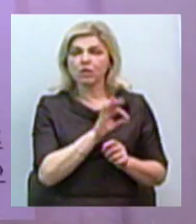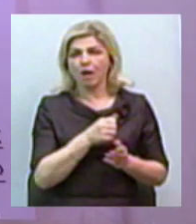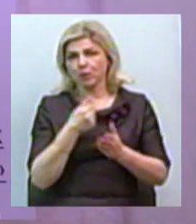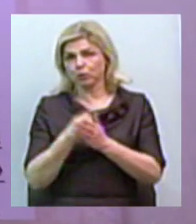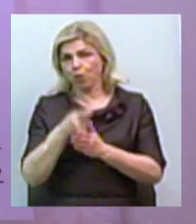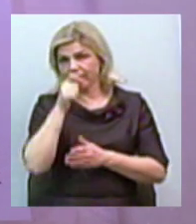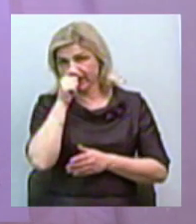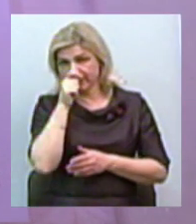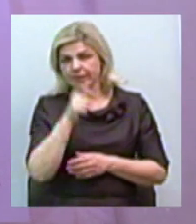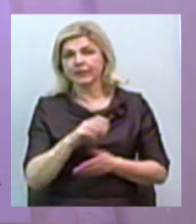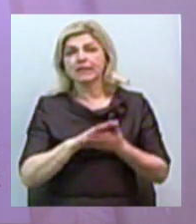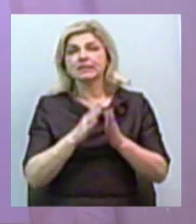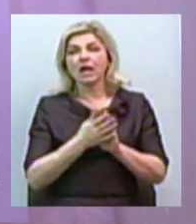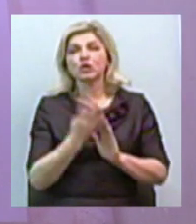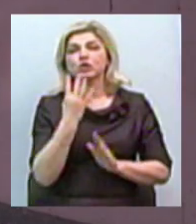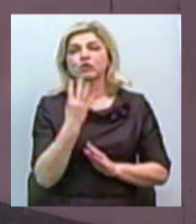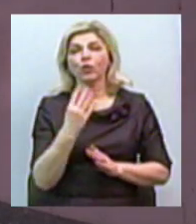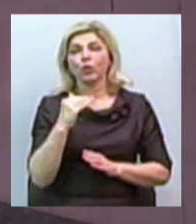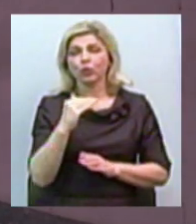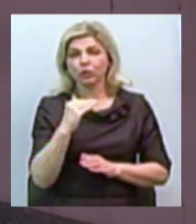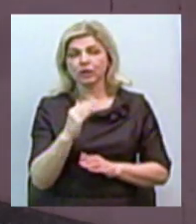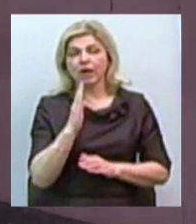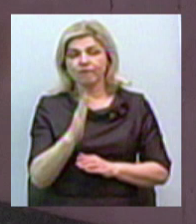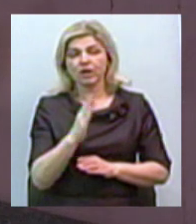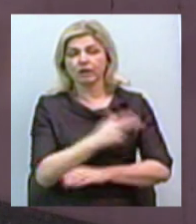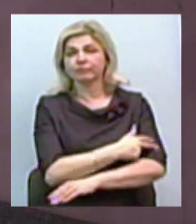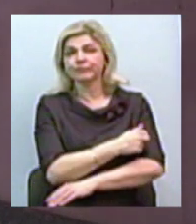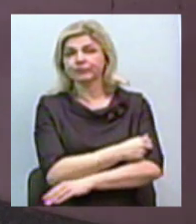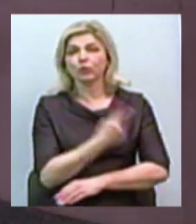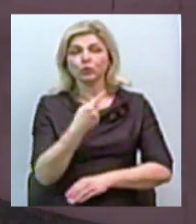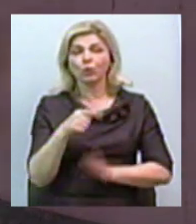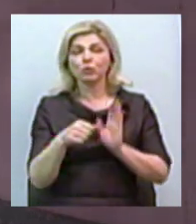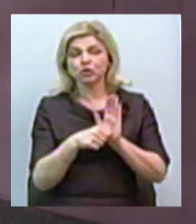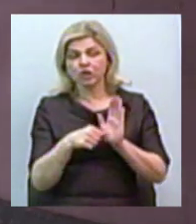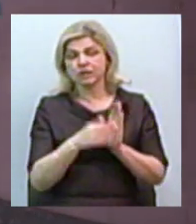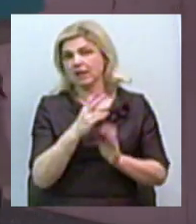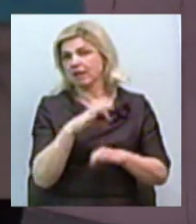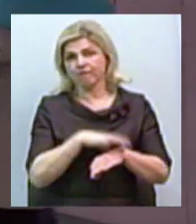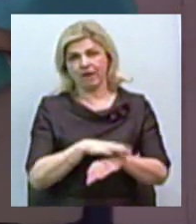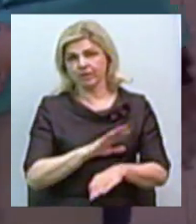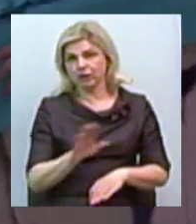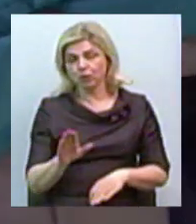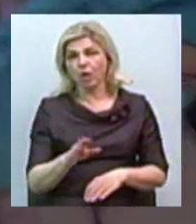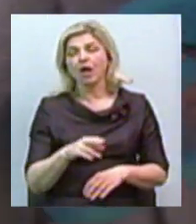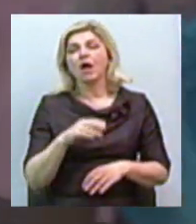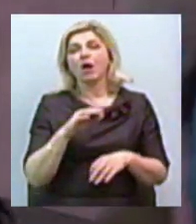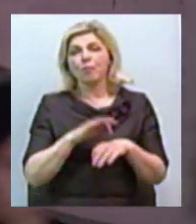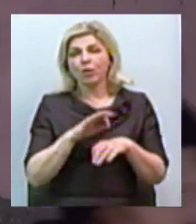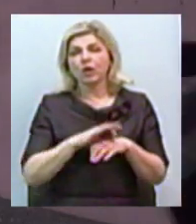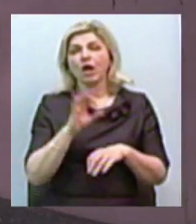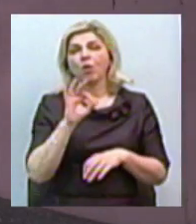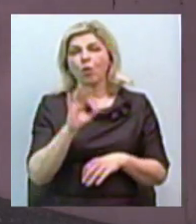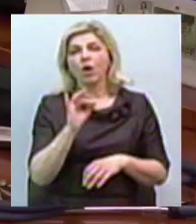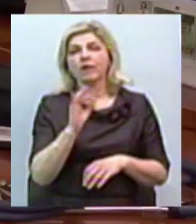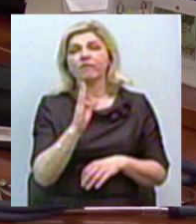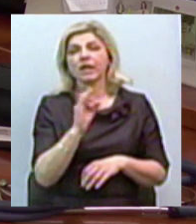Станом на 4 лютого грип у пацієнтів Центру первинної медико-санітарної допомоги номер 6 не виявлено. Діагноз ГРВІ поставили 300